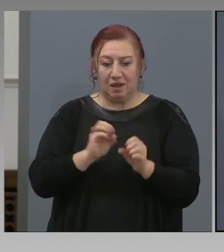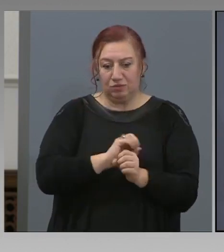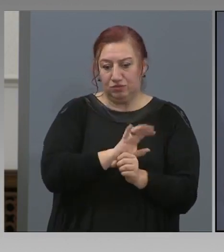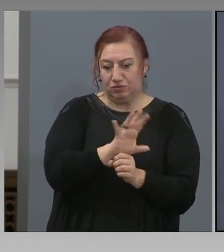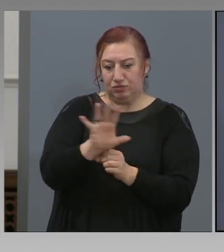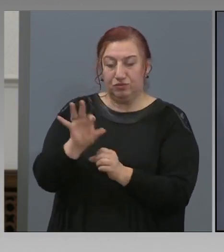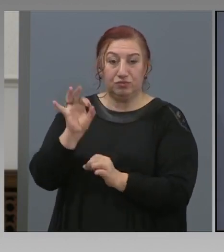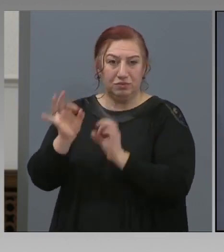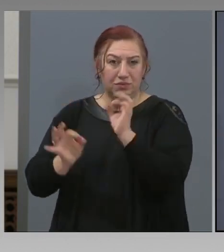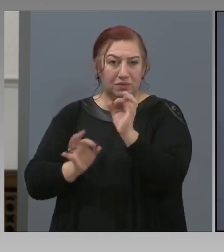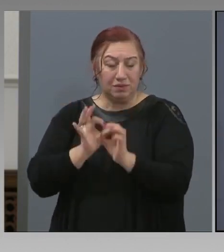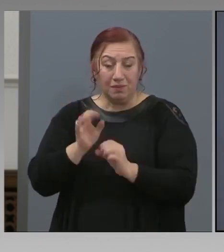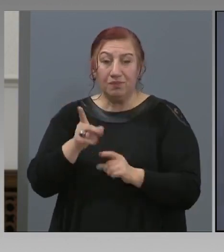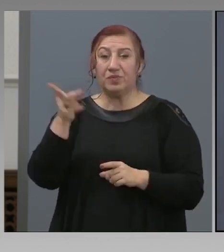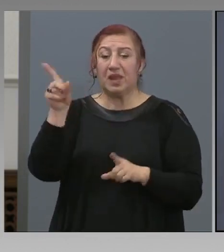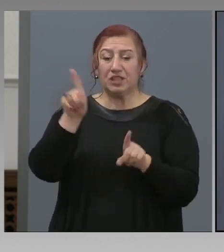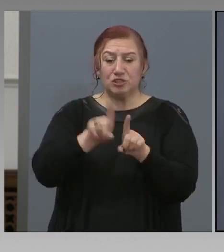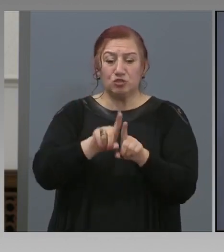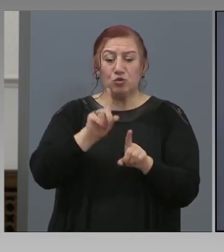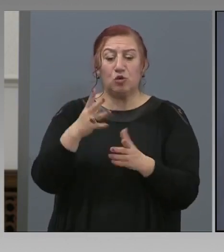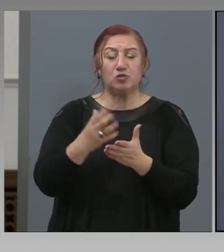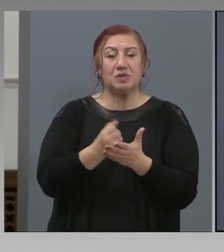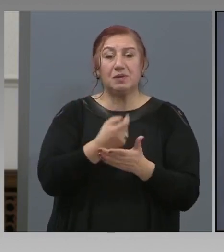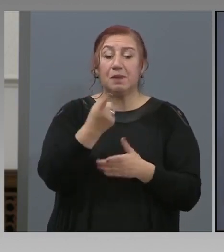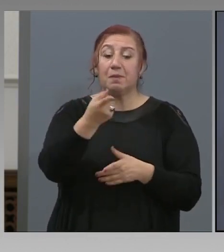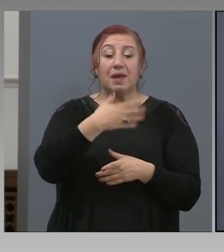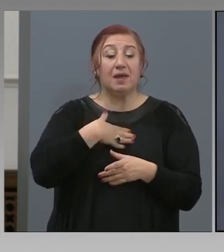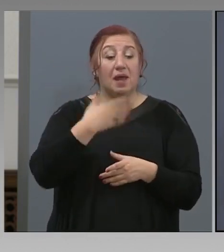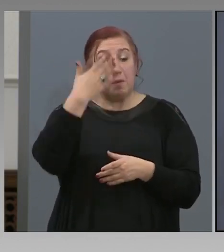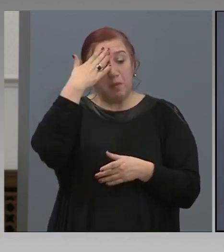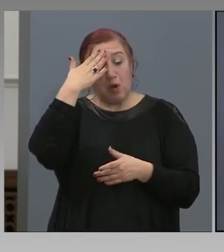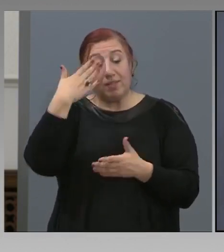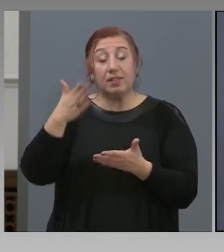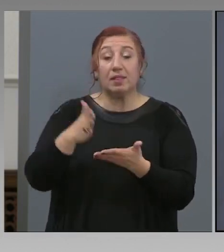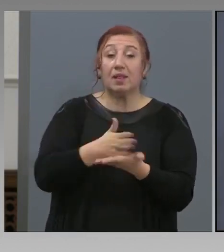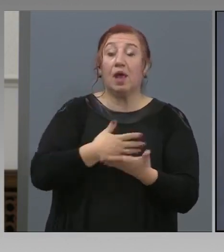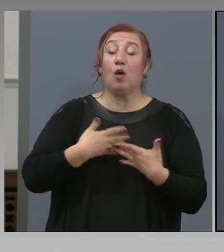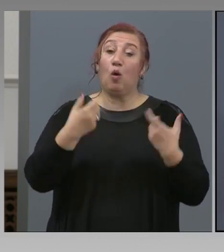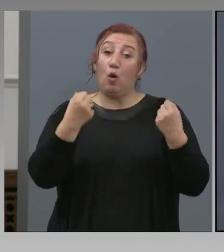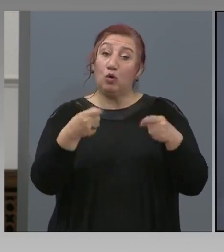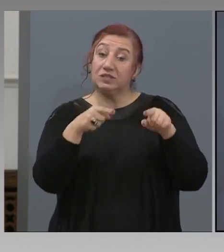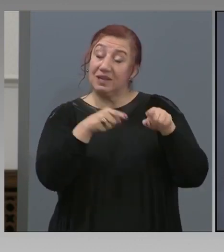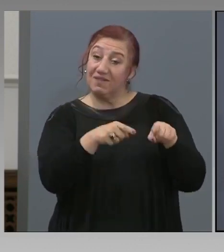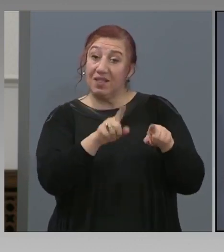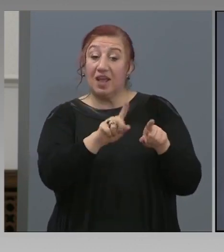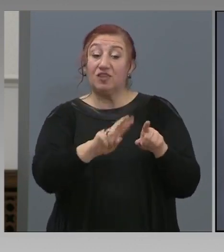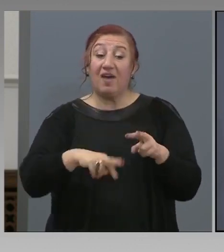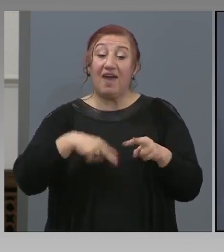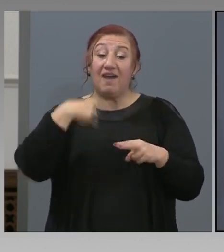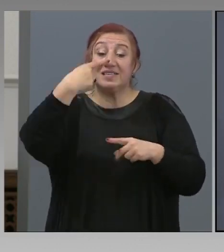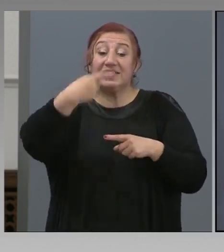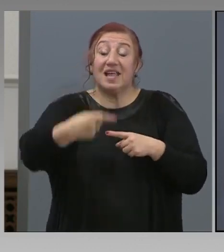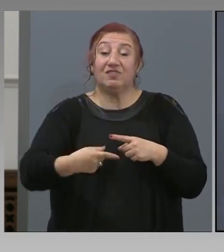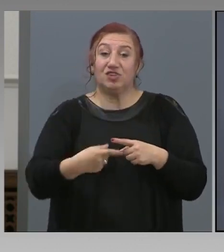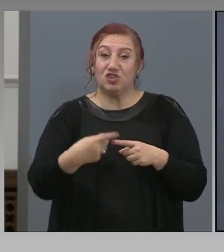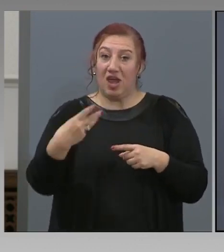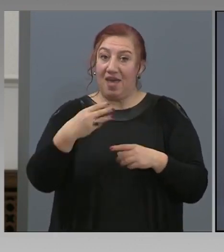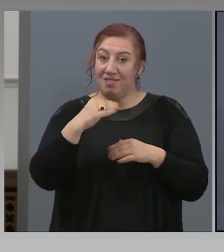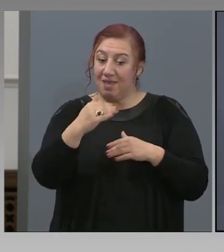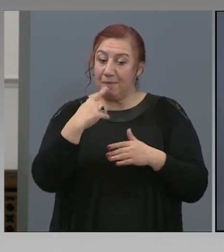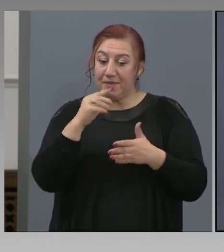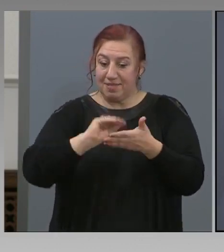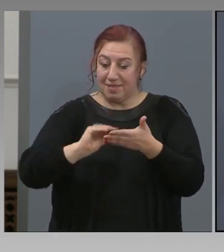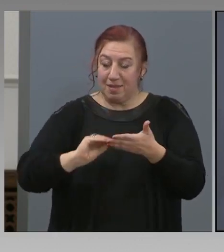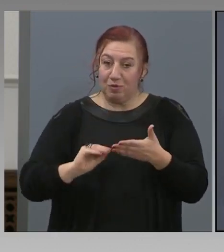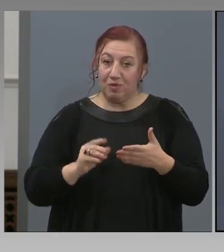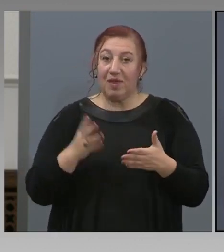така може да намерим информация и за преболедували, защото това е следващия етап от попълването на историята и вече